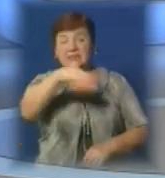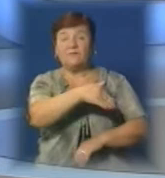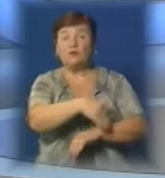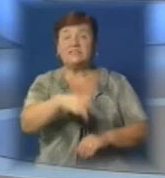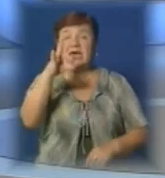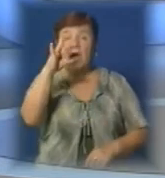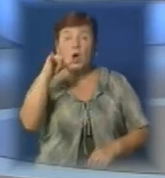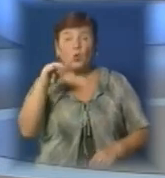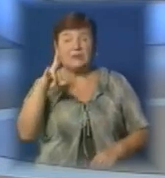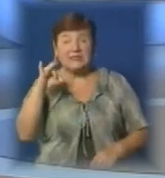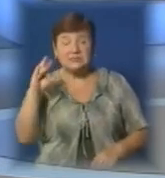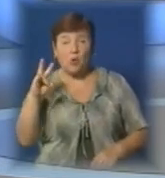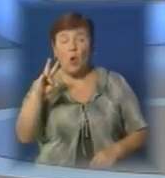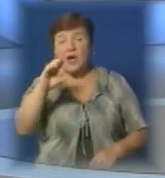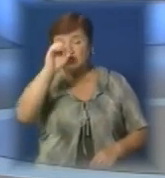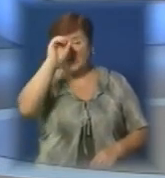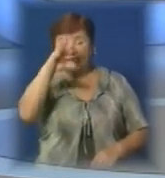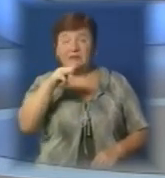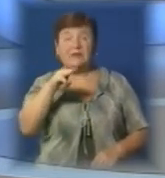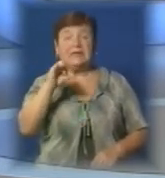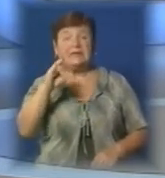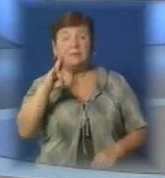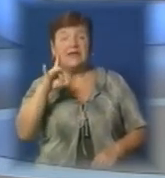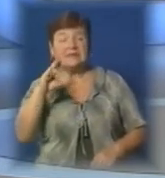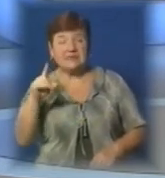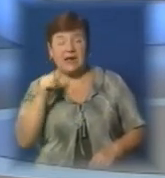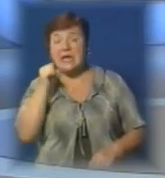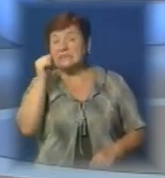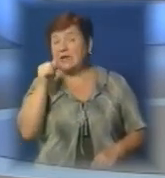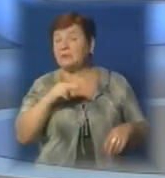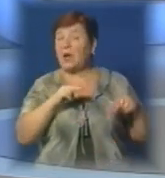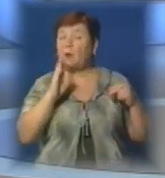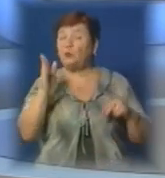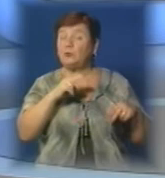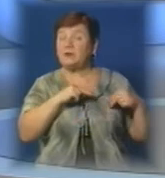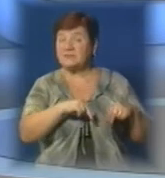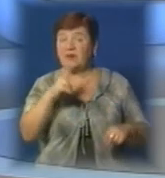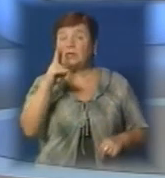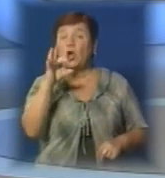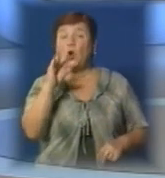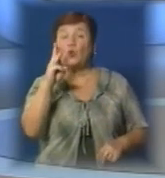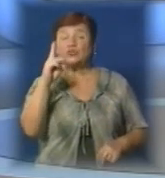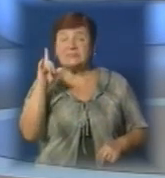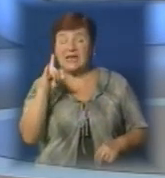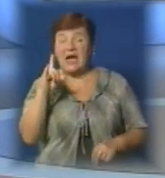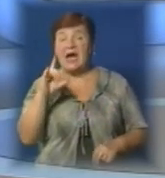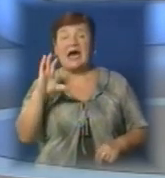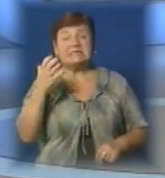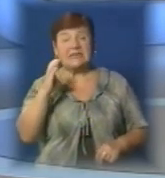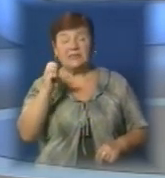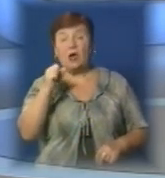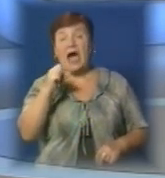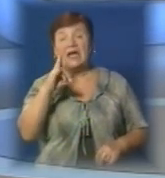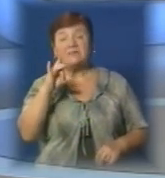Руданського, Шахтарів і Тімірязєва. Завтра будуть працювати на Кошицькій та Орлині, я в середу на Айвазовського,